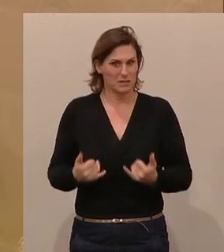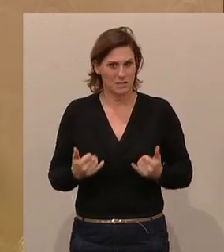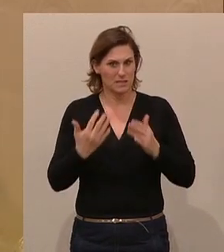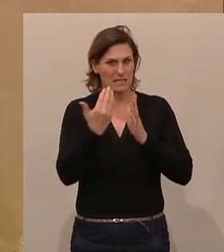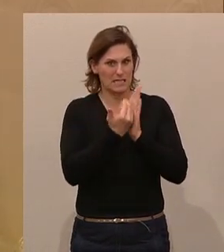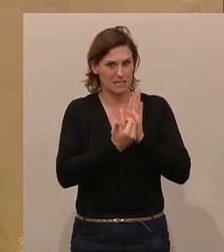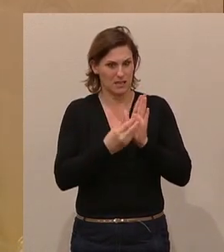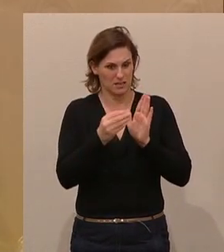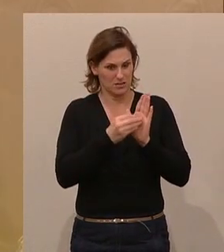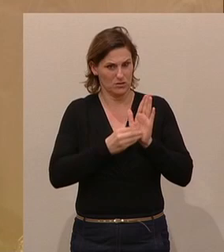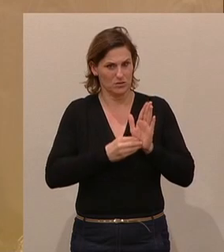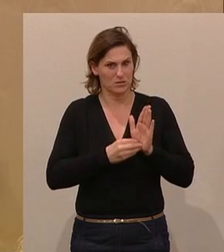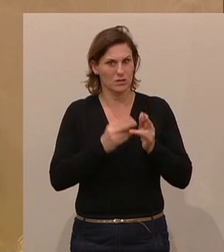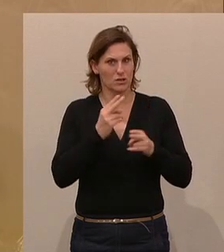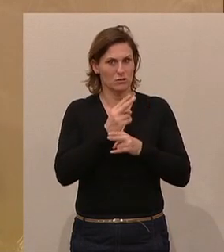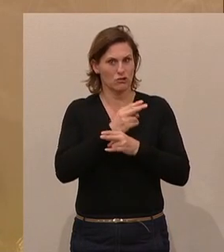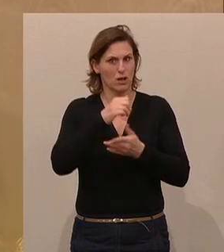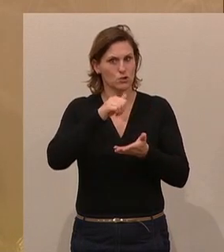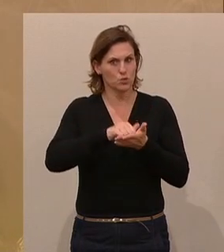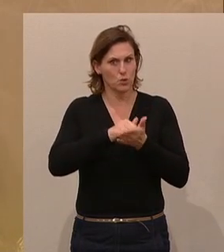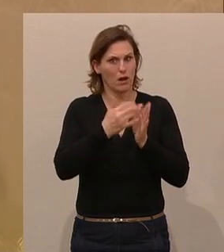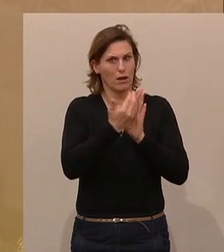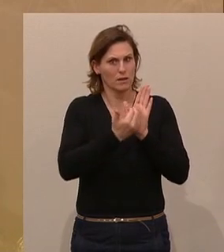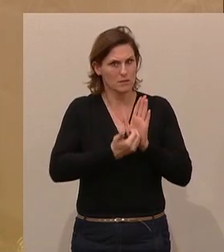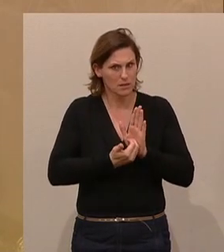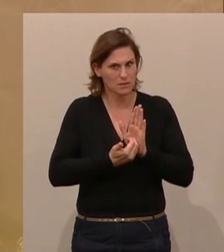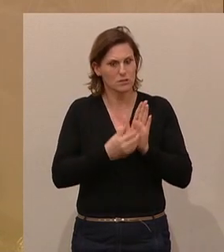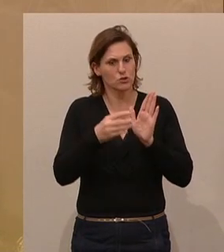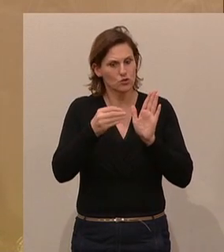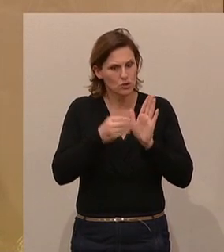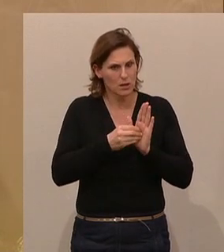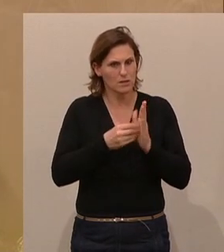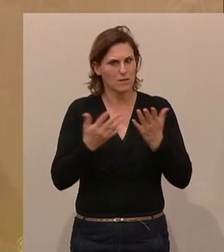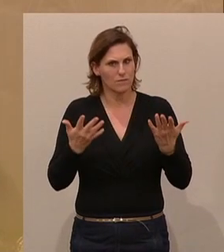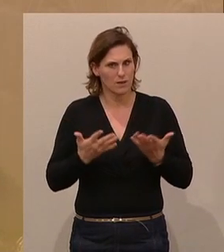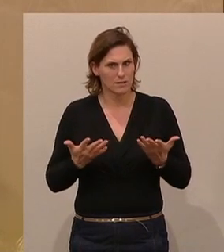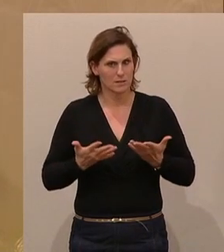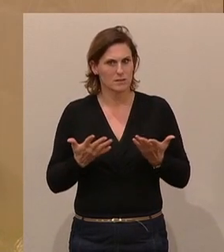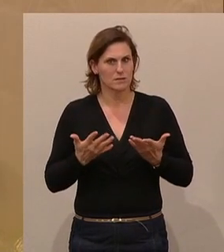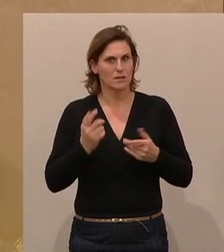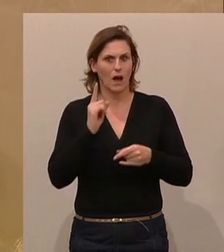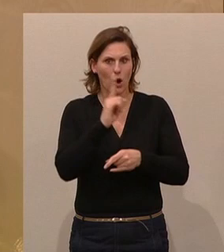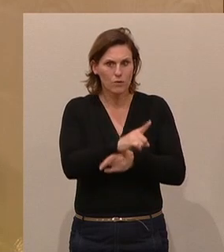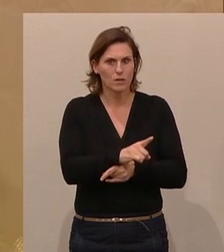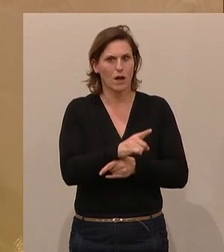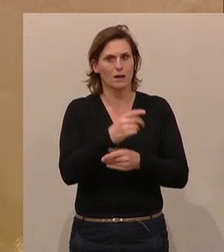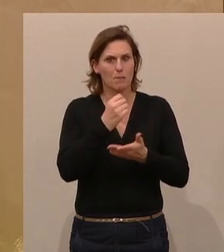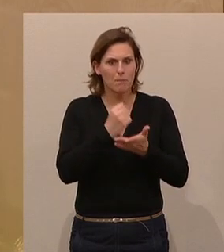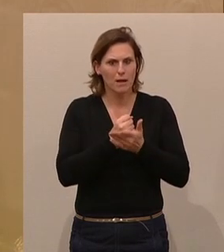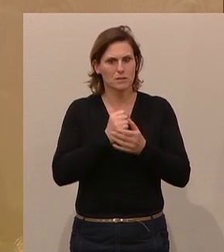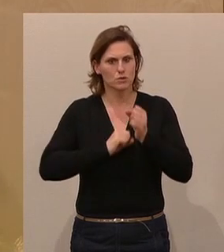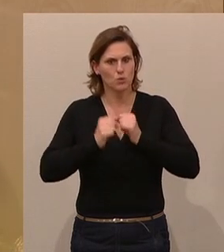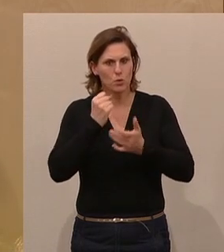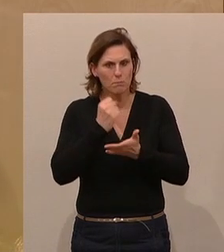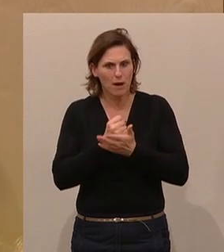gesetzlich vorgesehen im Staatsdruckereigesetz, ist ausdrücklich festgehalten, dass Aufträge, Pässe,